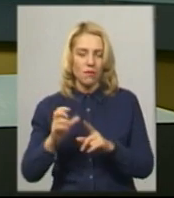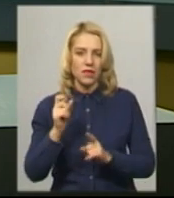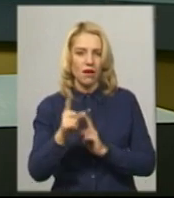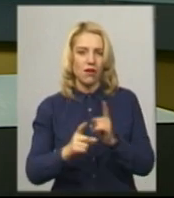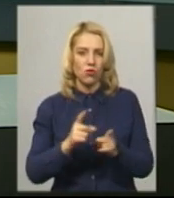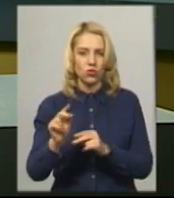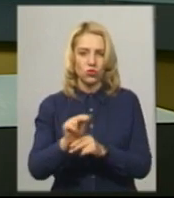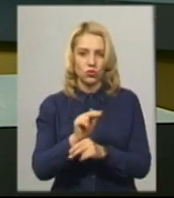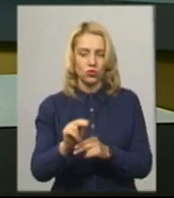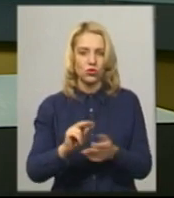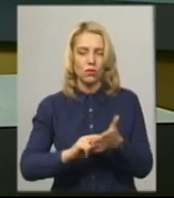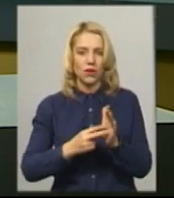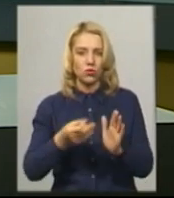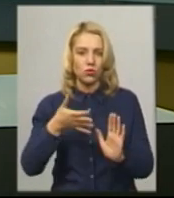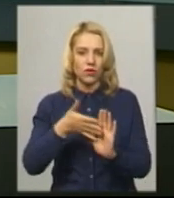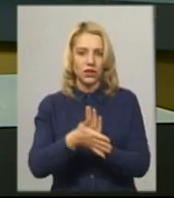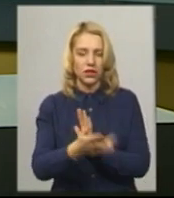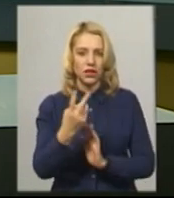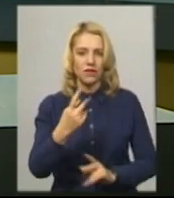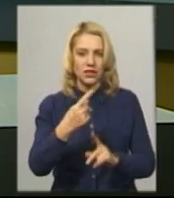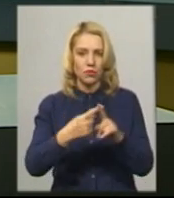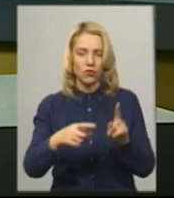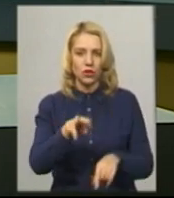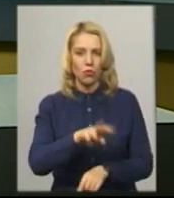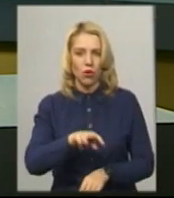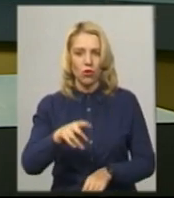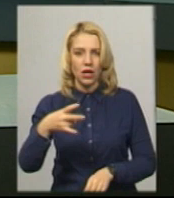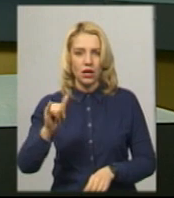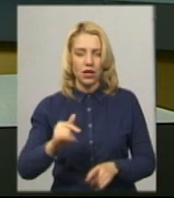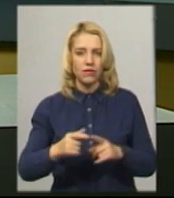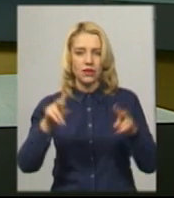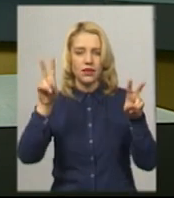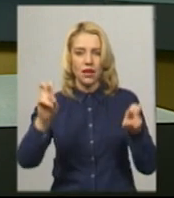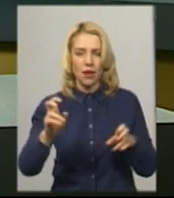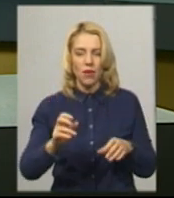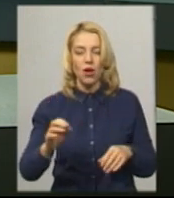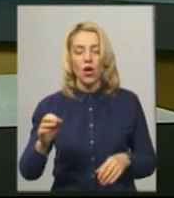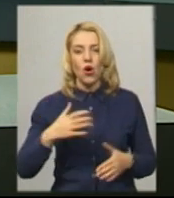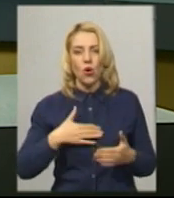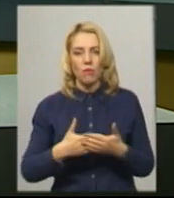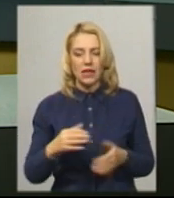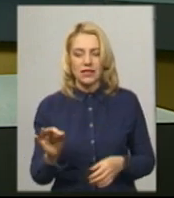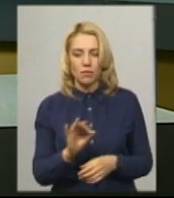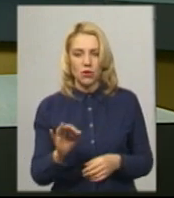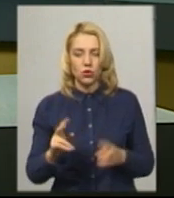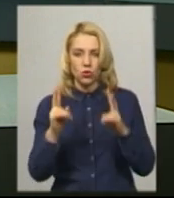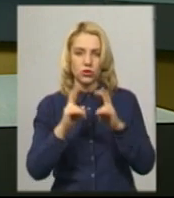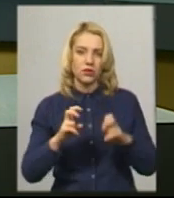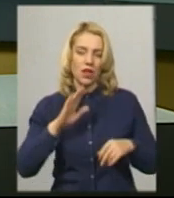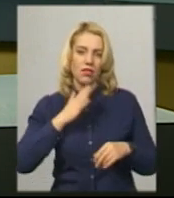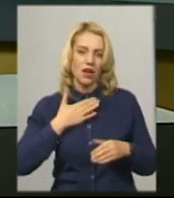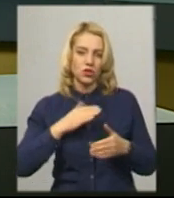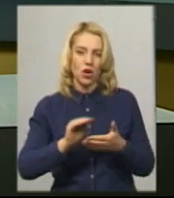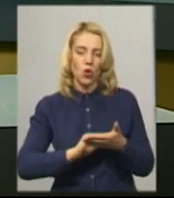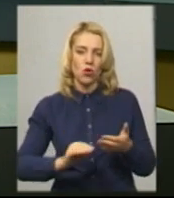витратити з міського бюджету понад 2,5 млн грн. Тему громадських вбиралень в Хмельницькому досліджувала наша кореспондентка